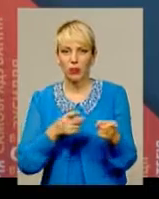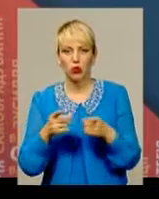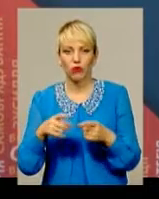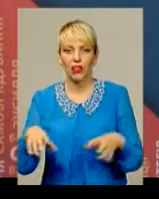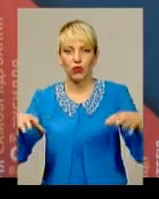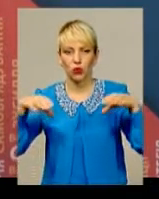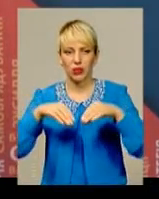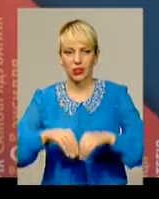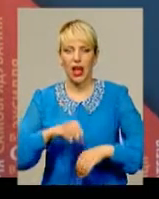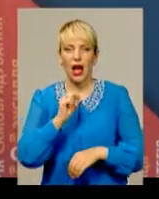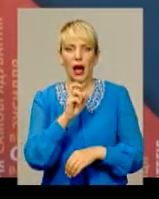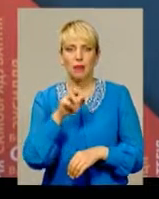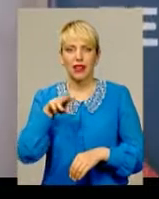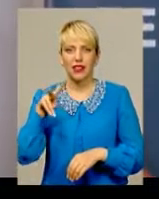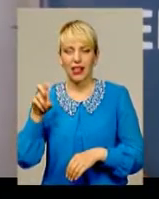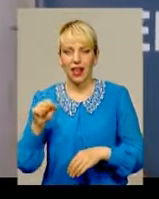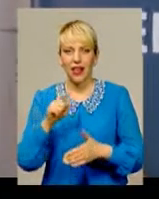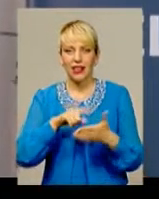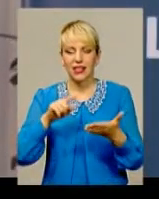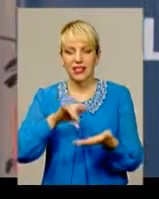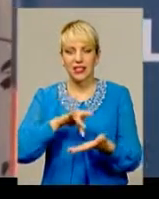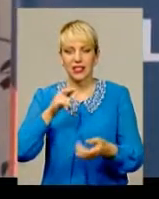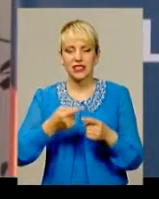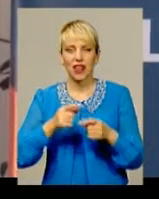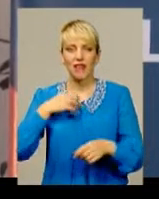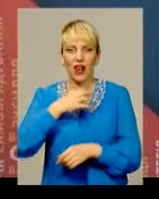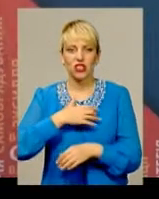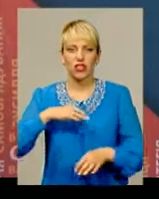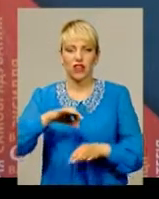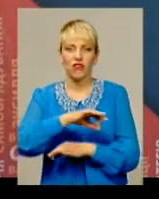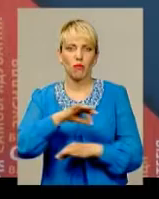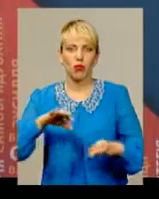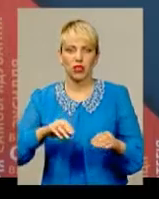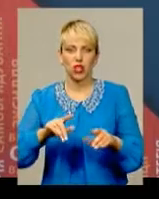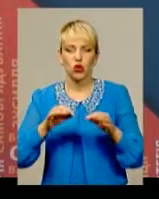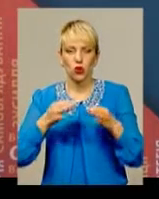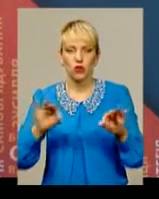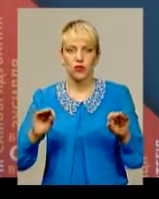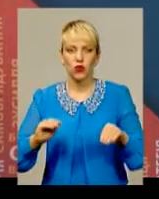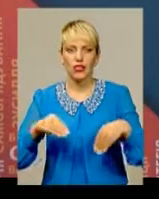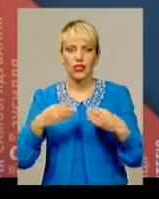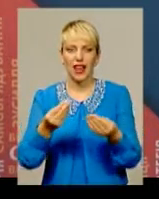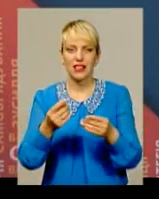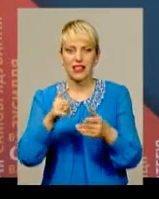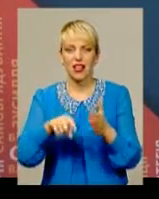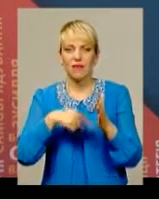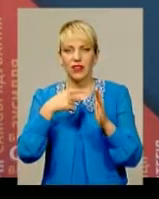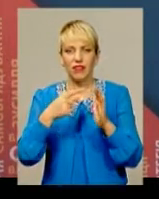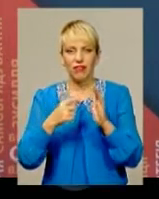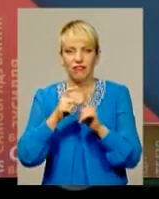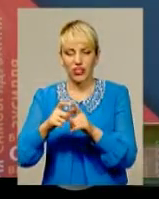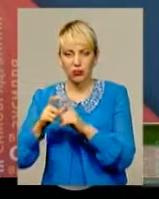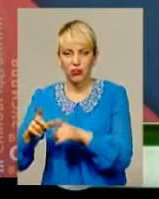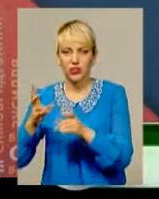«Абетка децентралізації, як на мене, дуже важливий проєкт. Дозволить дати відповіді на дуже прості, земні, але